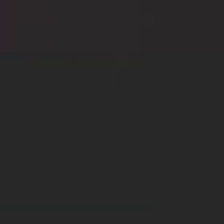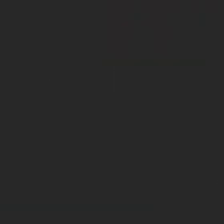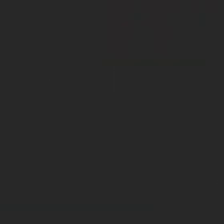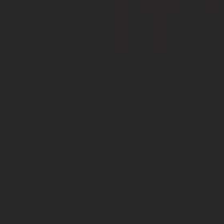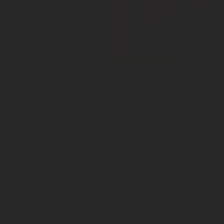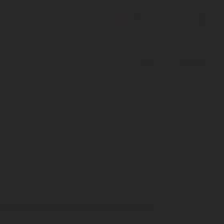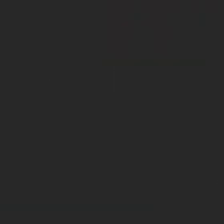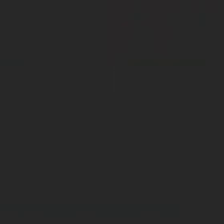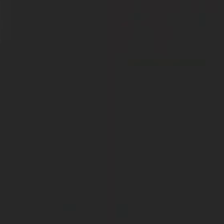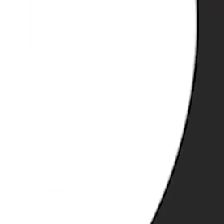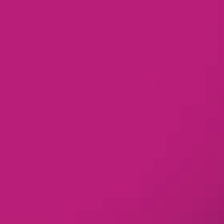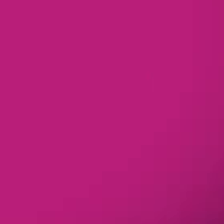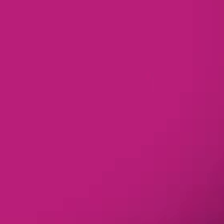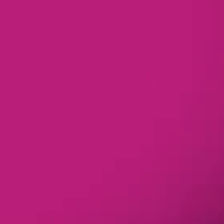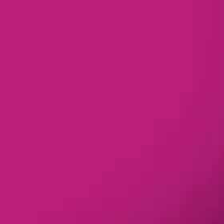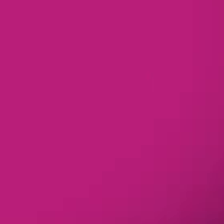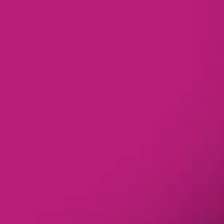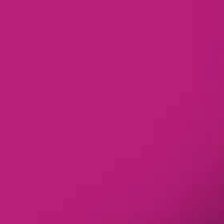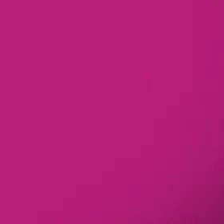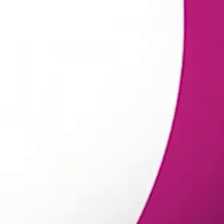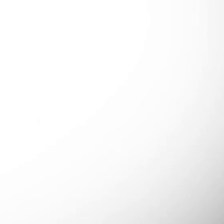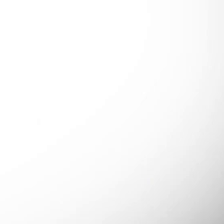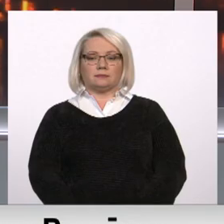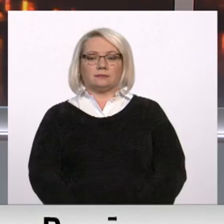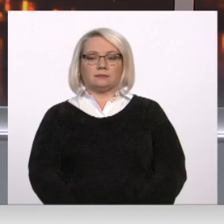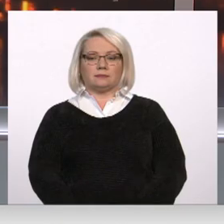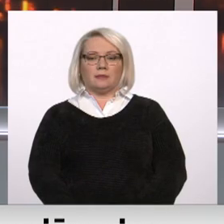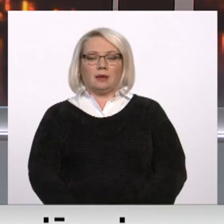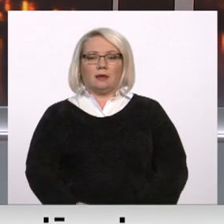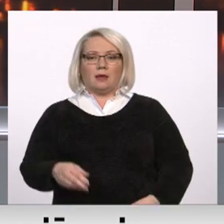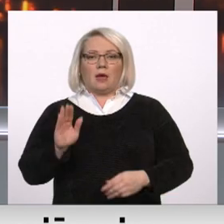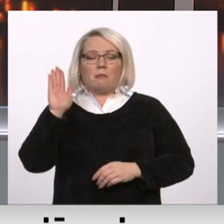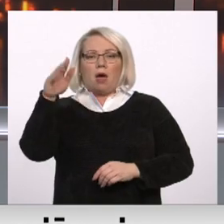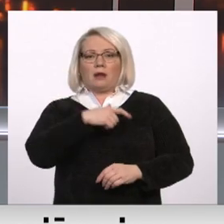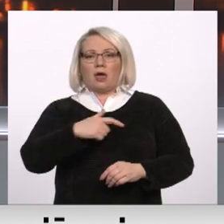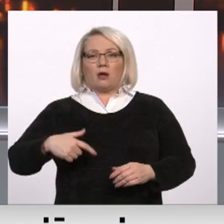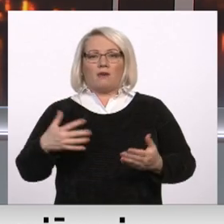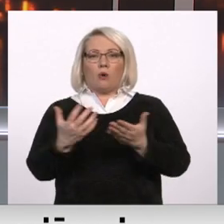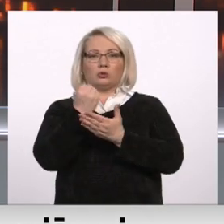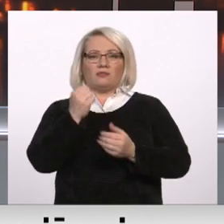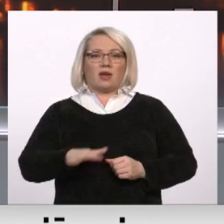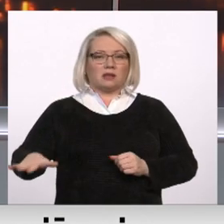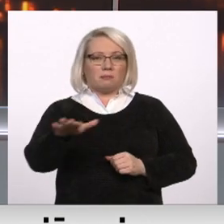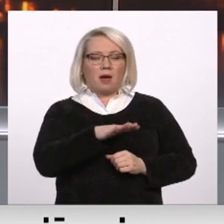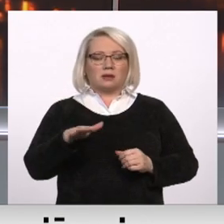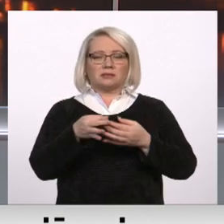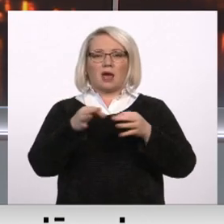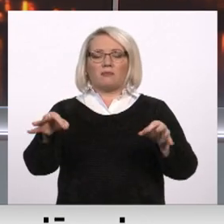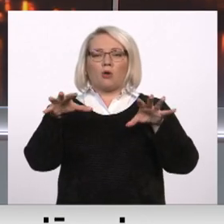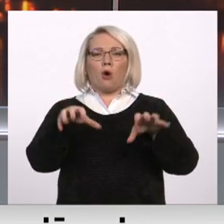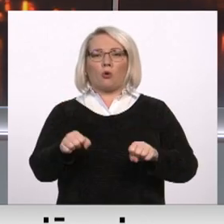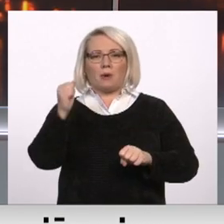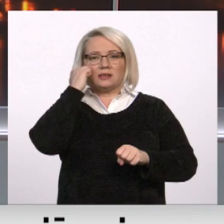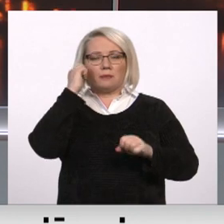Re! Viss ēters ir te! Pārdaugavas uzvars parks, kurš atbrīvots no okupācijas pieminekļi,